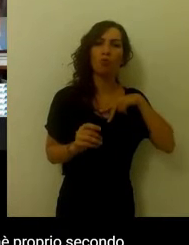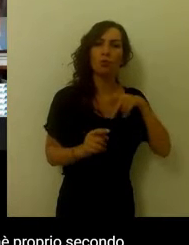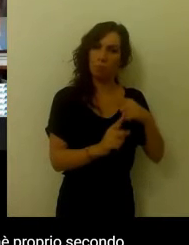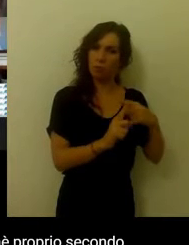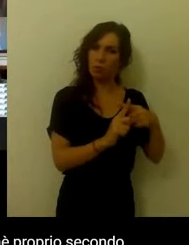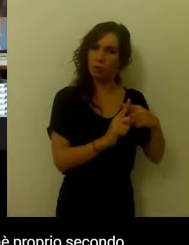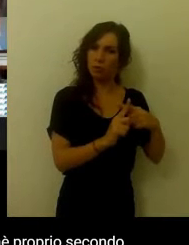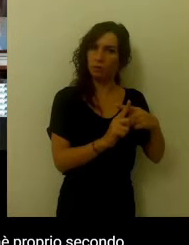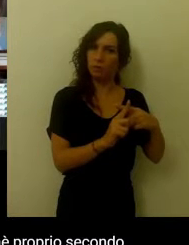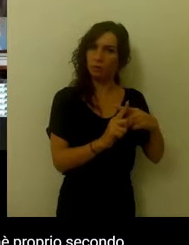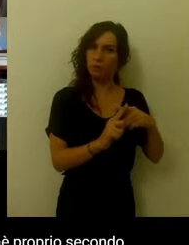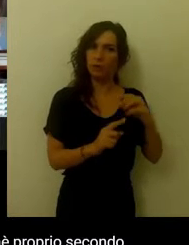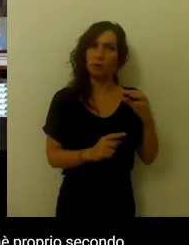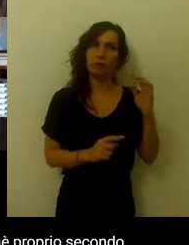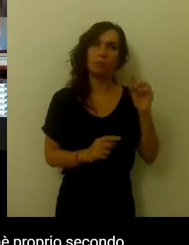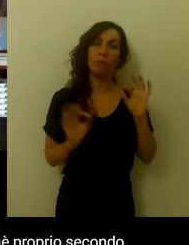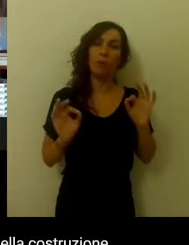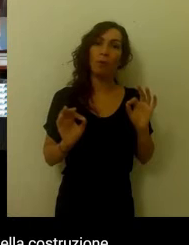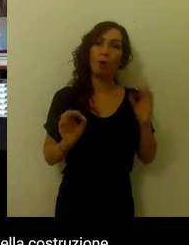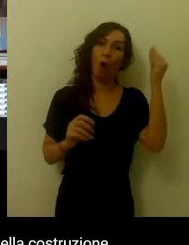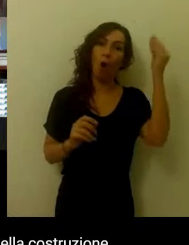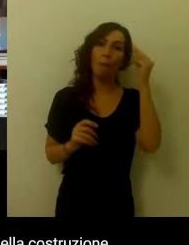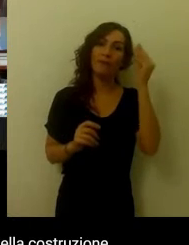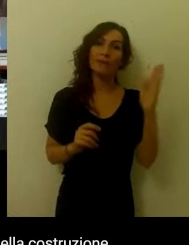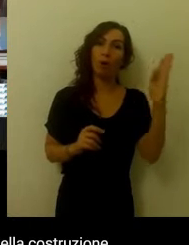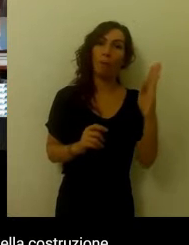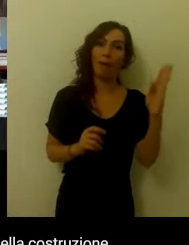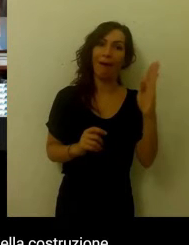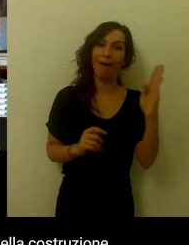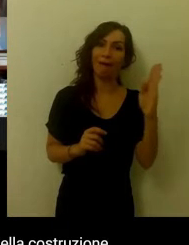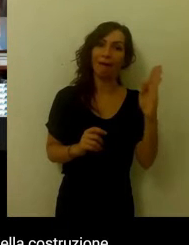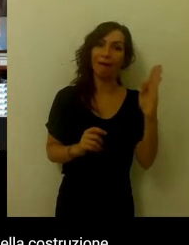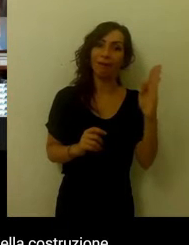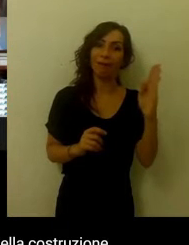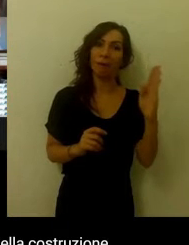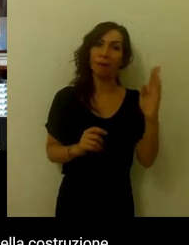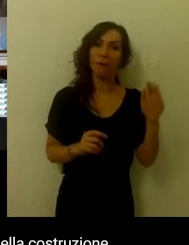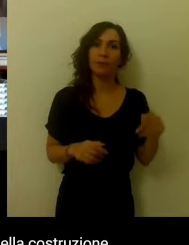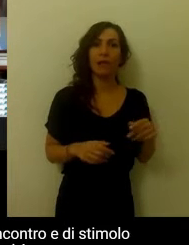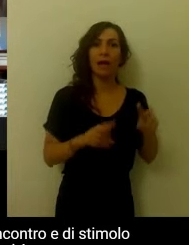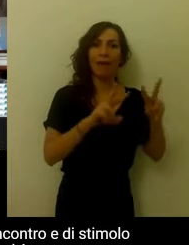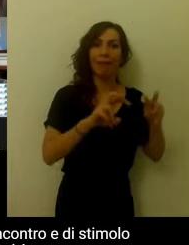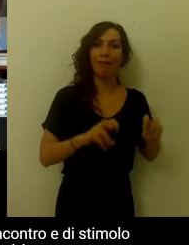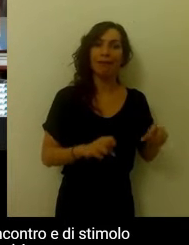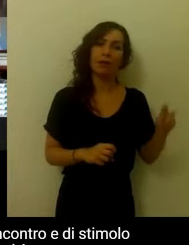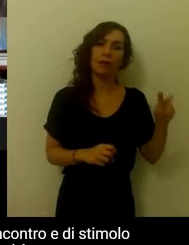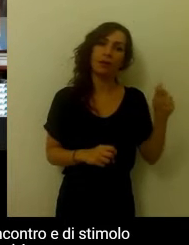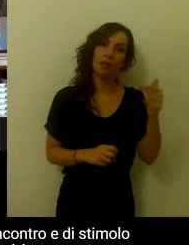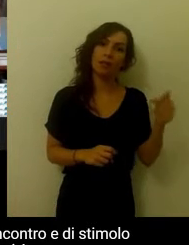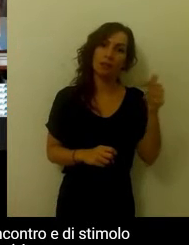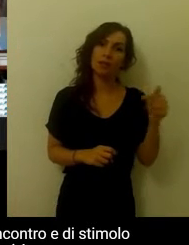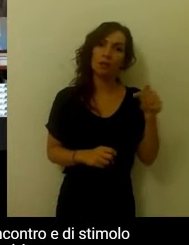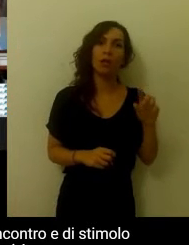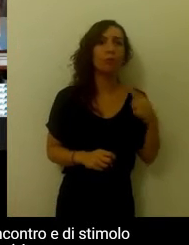proprio secondo Bern, secondo quella che è l'analisi transazionale, il contatto è alla base della costruzione della persona.